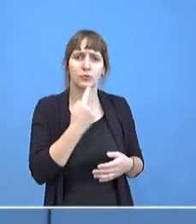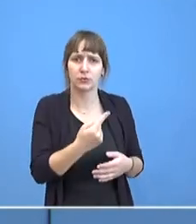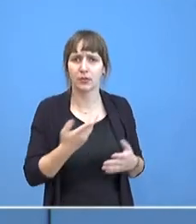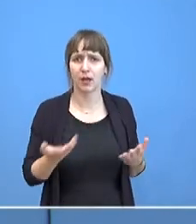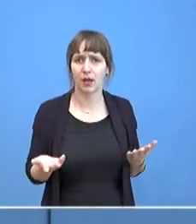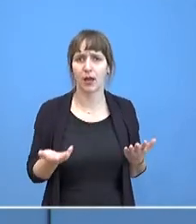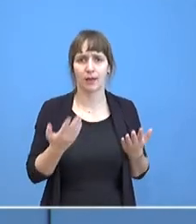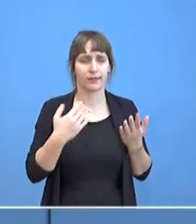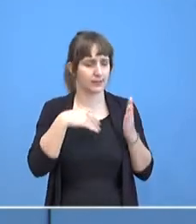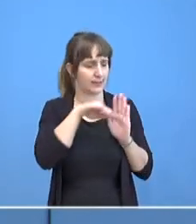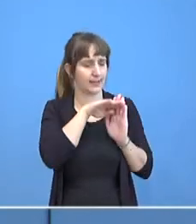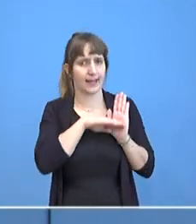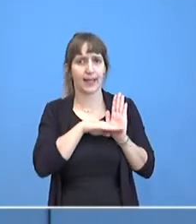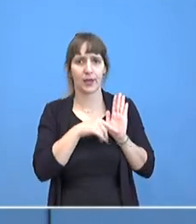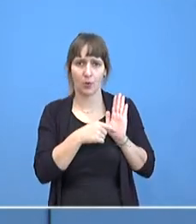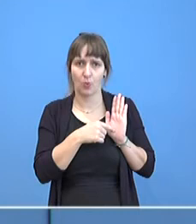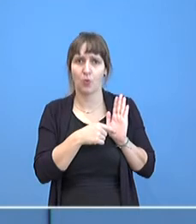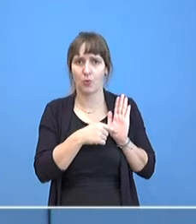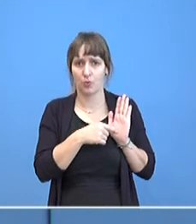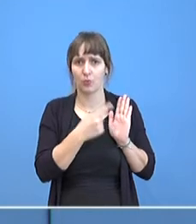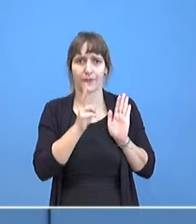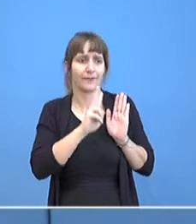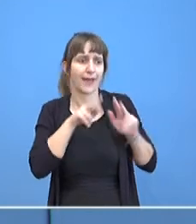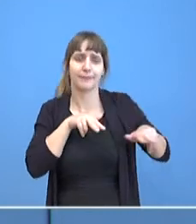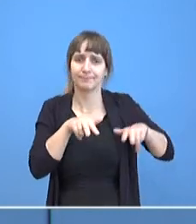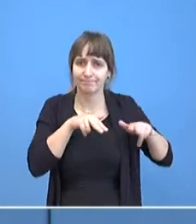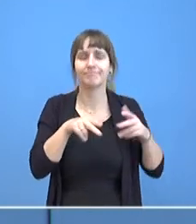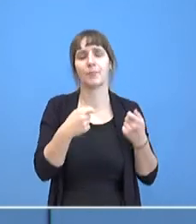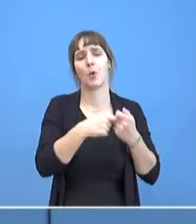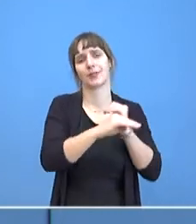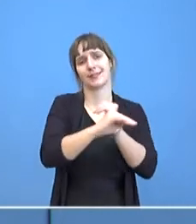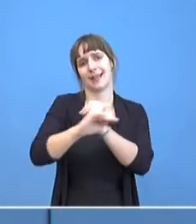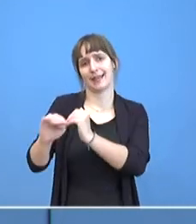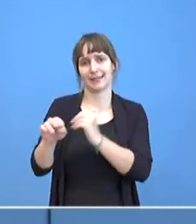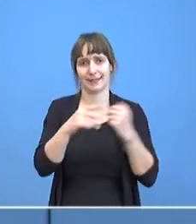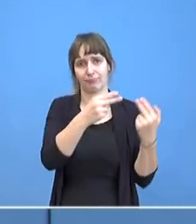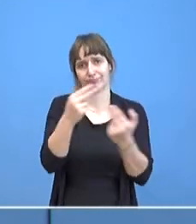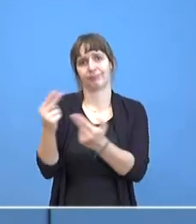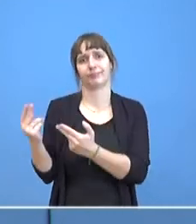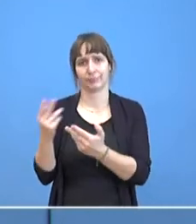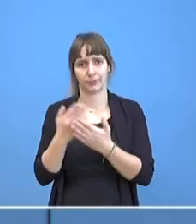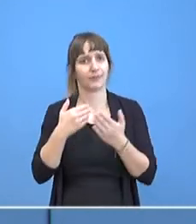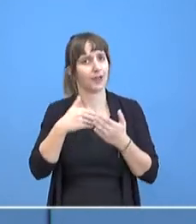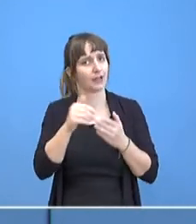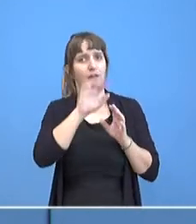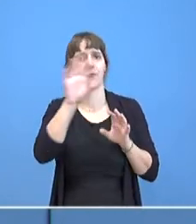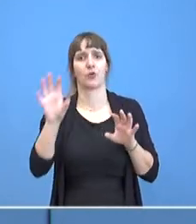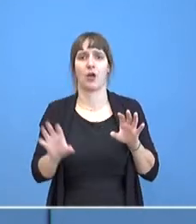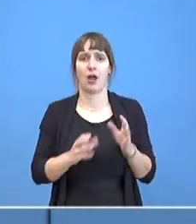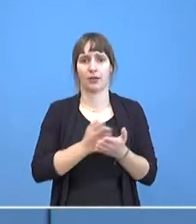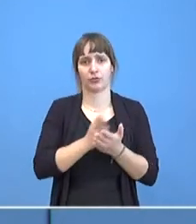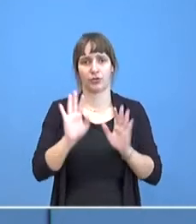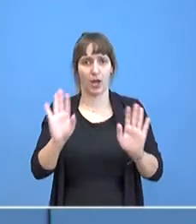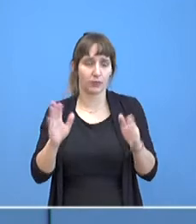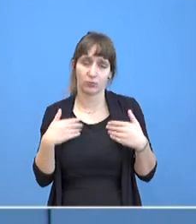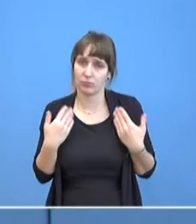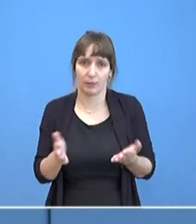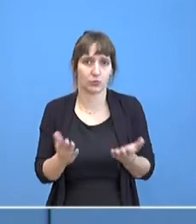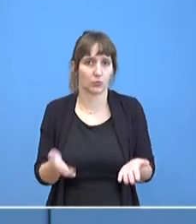in der Zuständigkeit der Bundesländer liegen. Das heißt, das Ganze ist föderal weiter angelegt und dabei bleibt es auch.